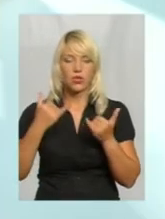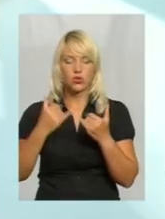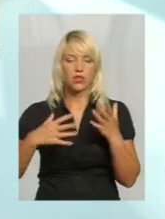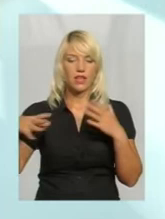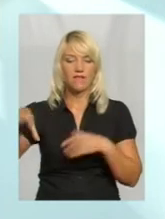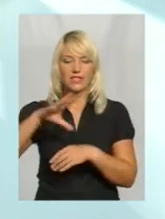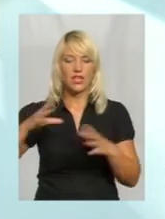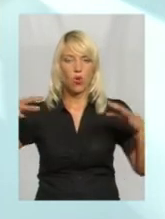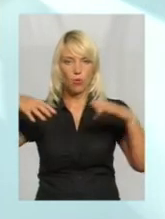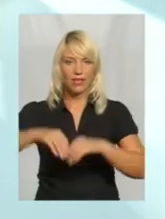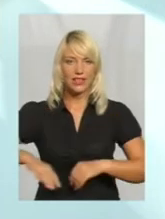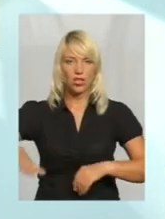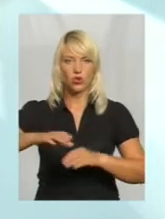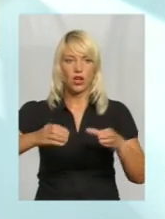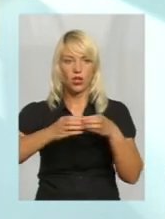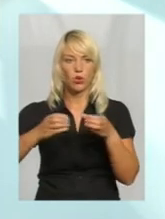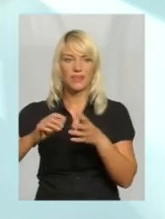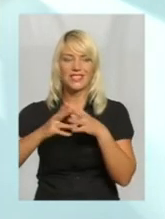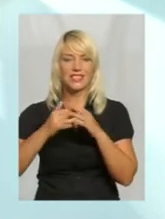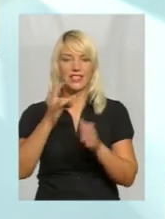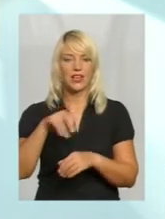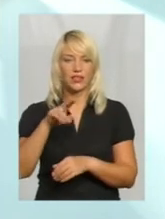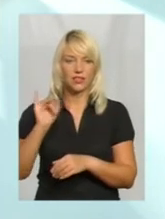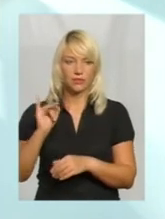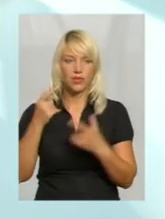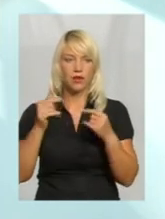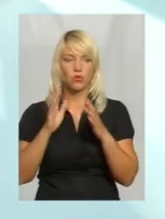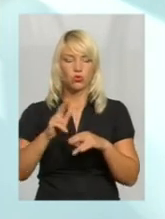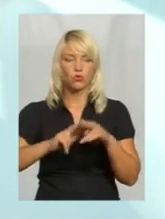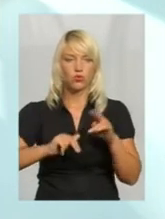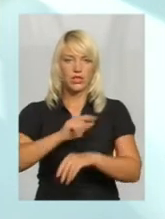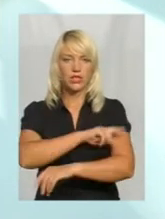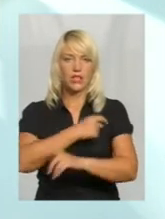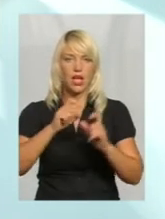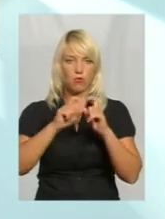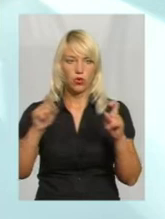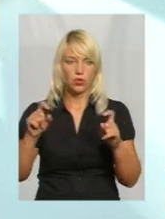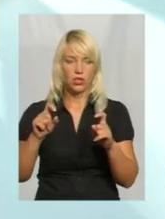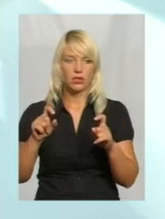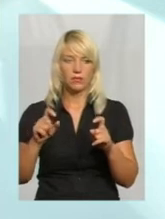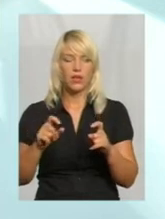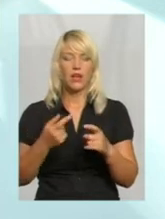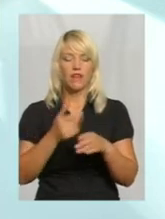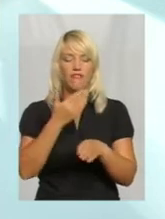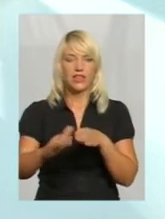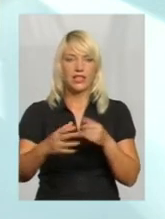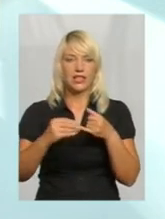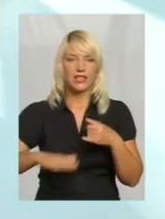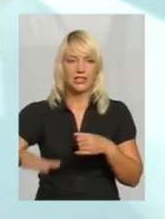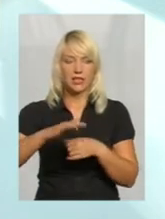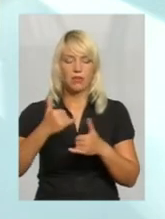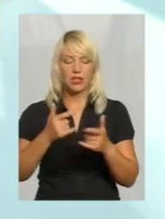територіальні громади і сільські ради, де будуть будуватися амбулаторії, відділили землі, ведеться